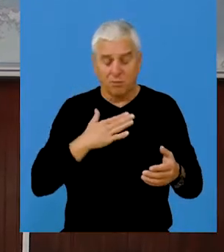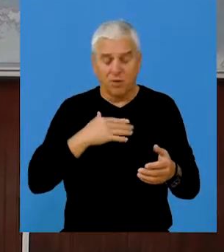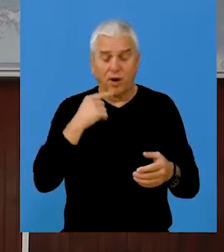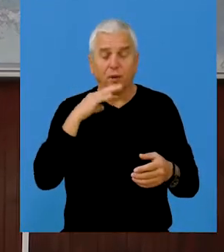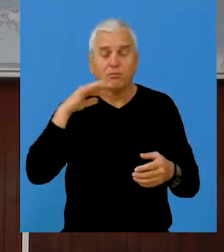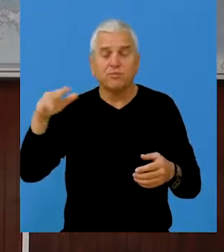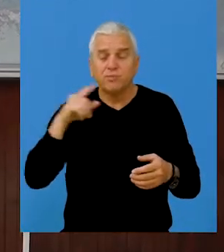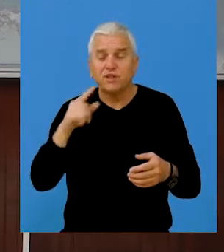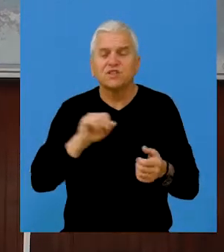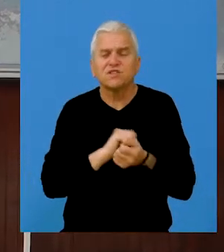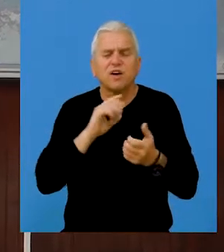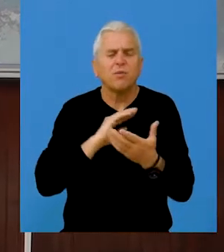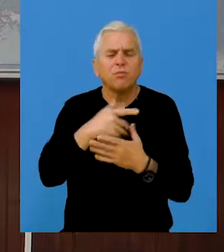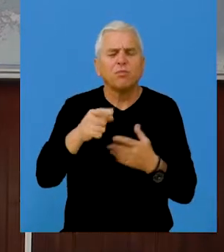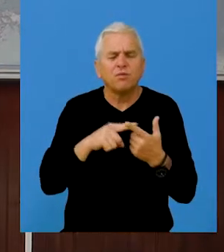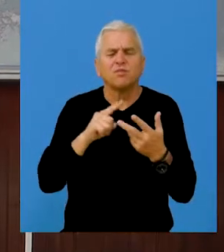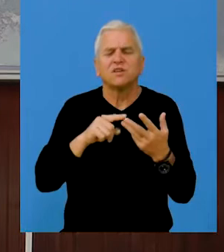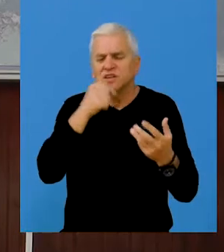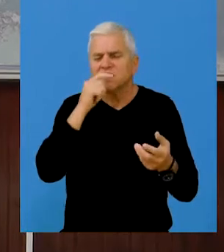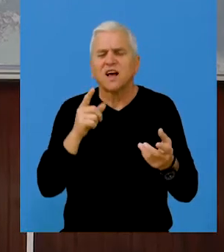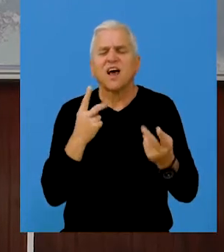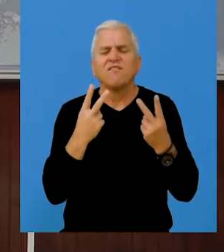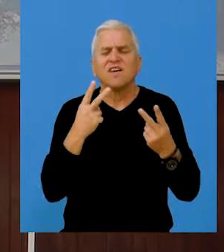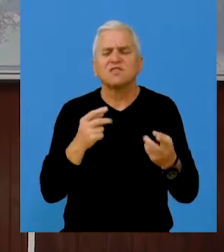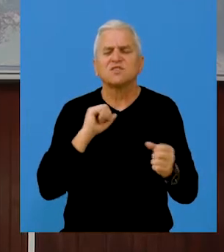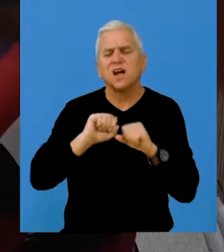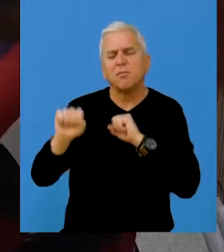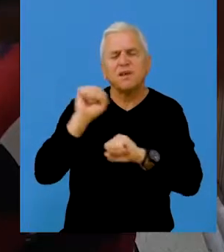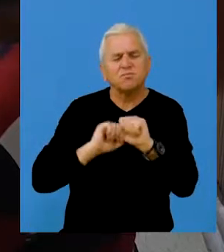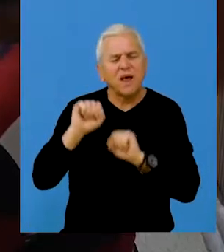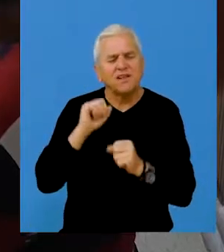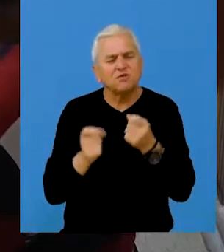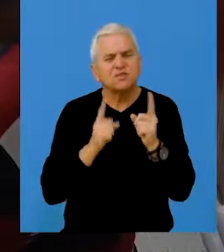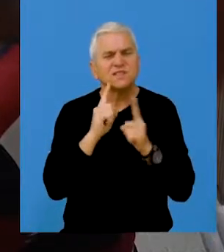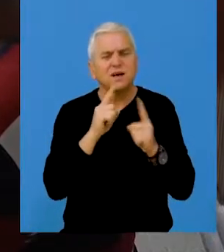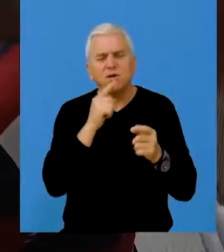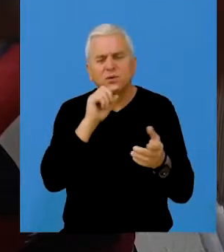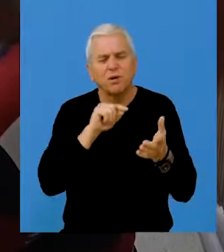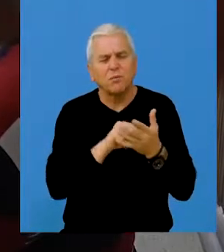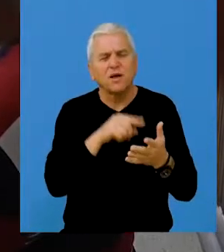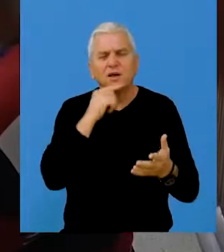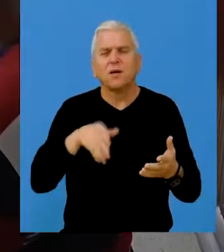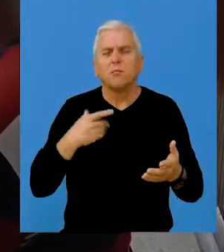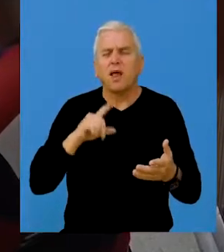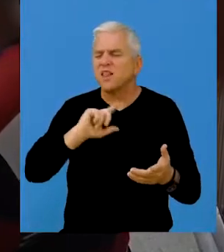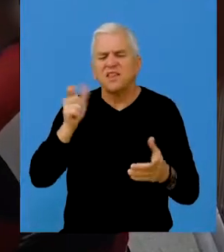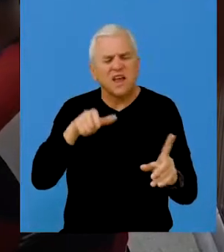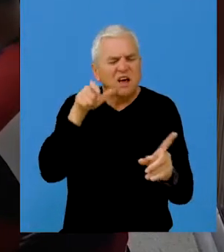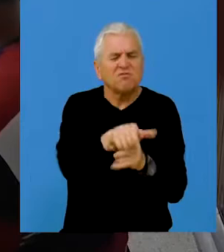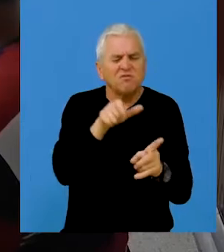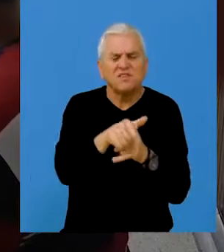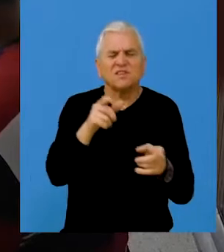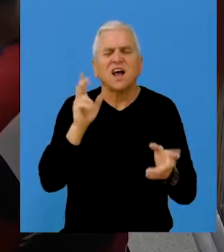svoju priču prolazi sve segmente vezane za bezbednost saobraćaja. Poenta same priče je u tome da mi mladima